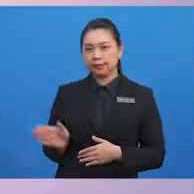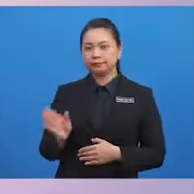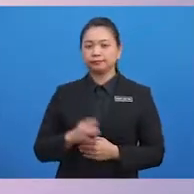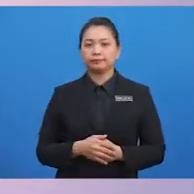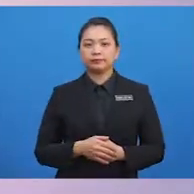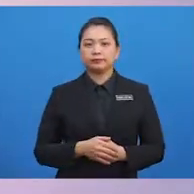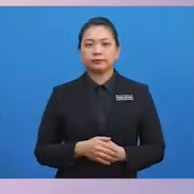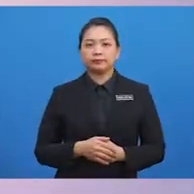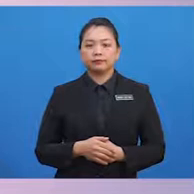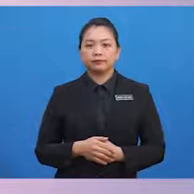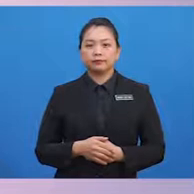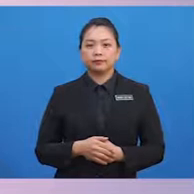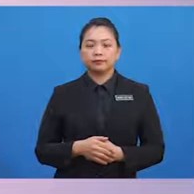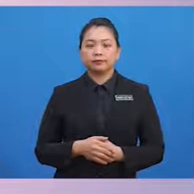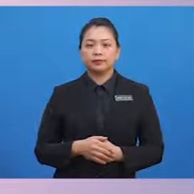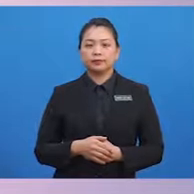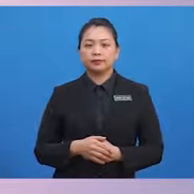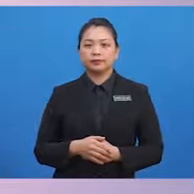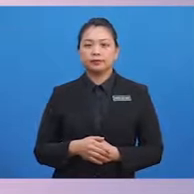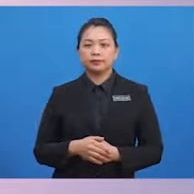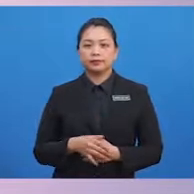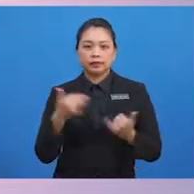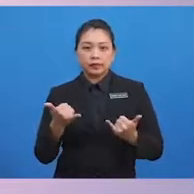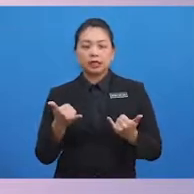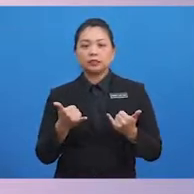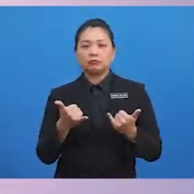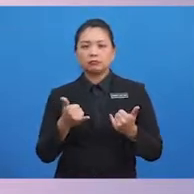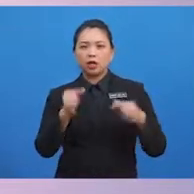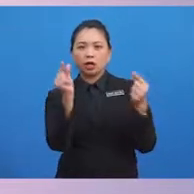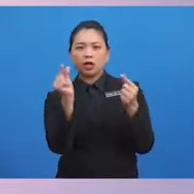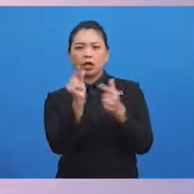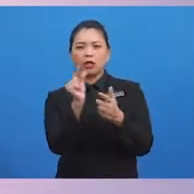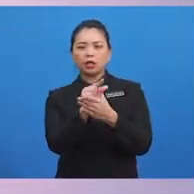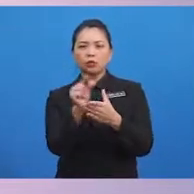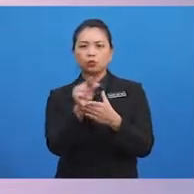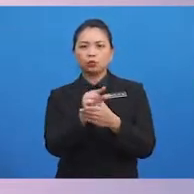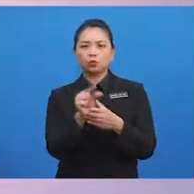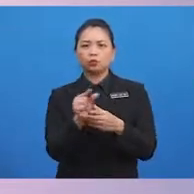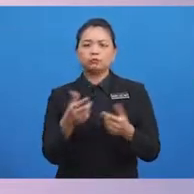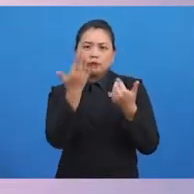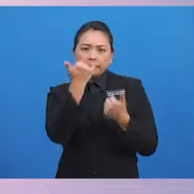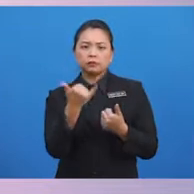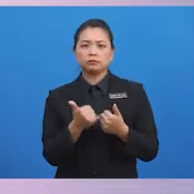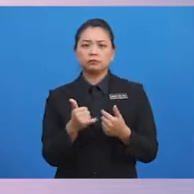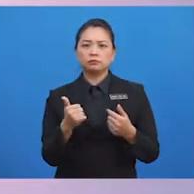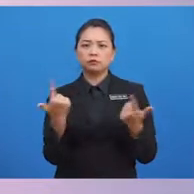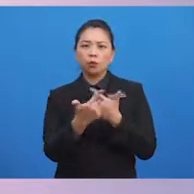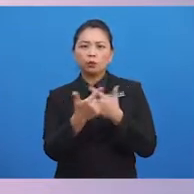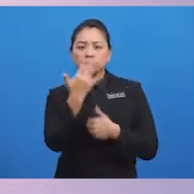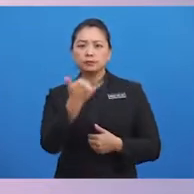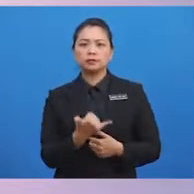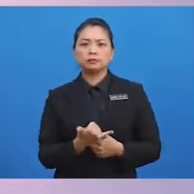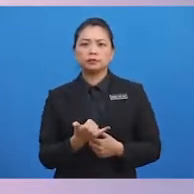Al-Meng dan Edi sedang bergaduh. Kenapa mereka bergaduh ini? Adakah